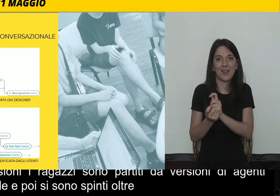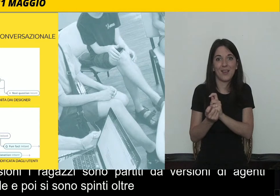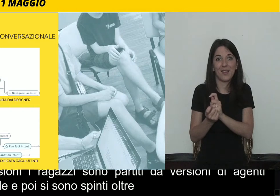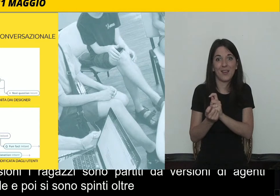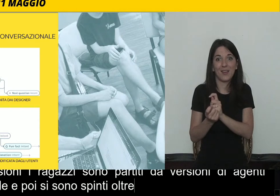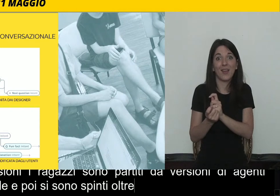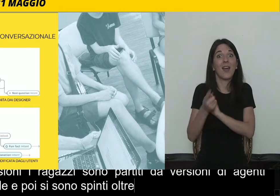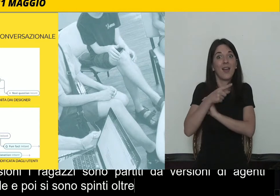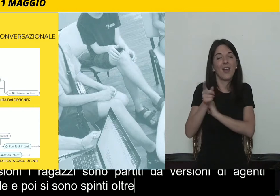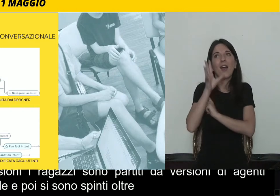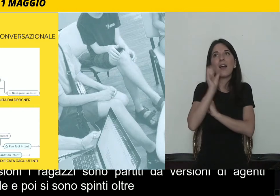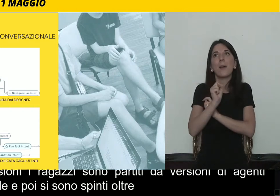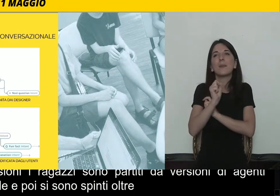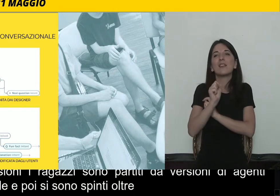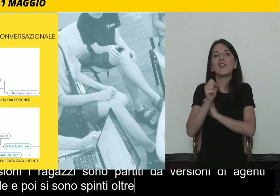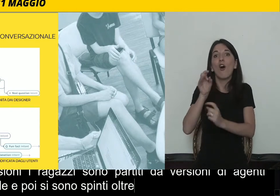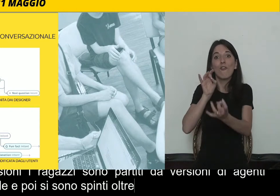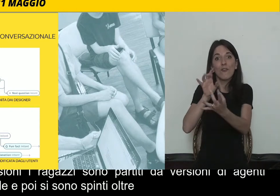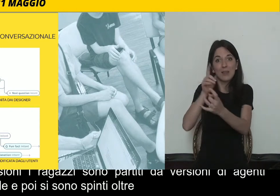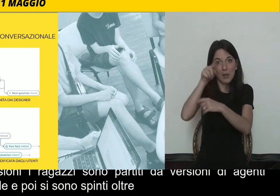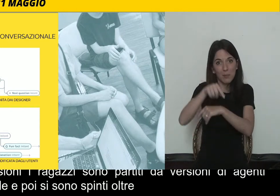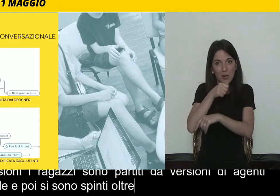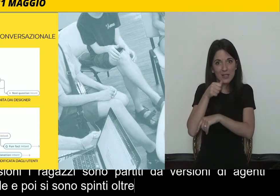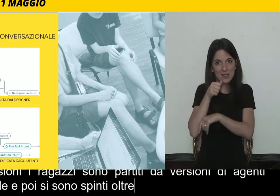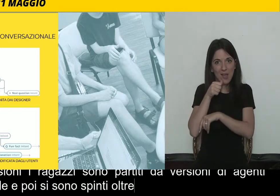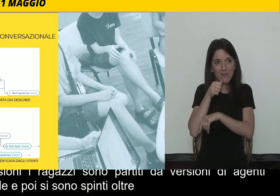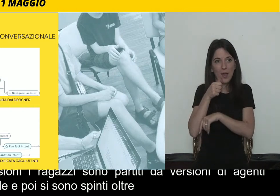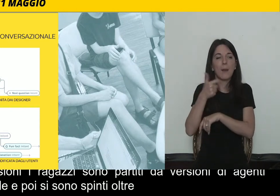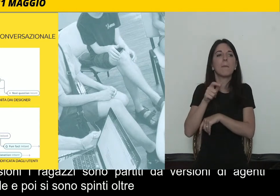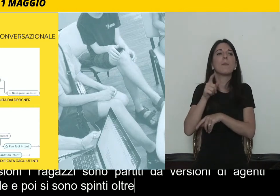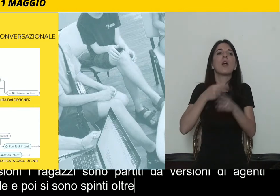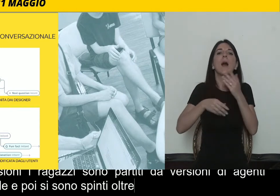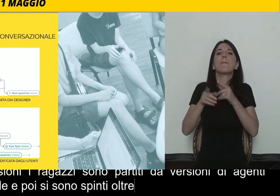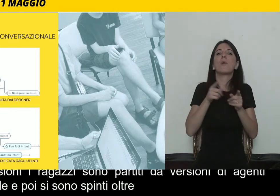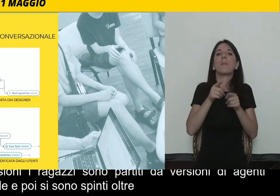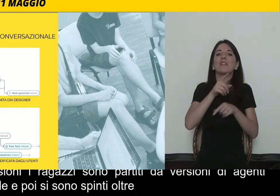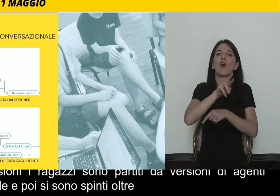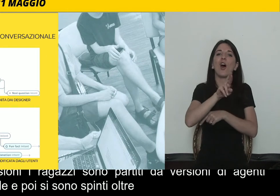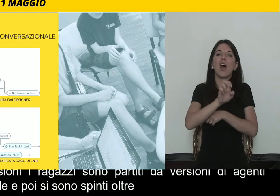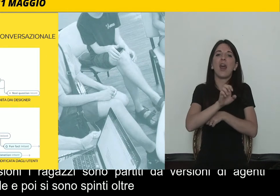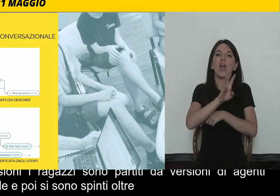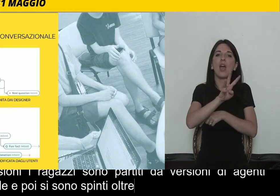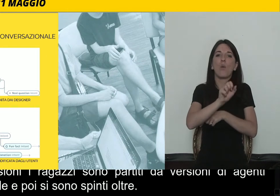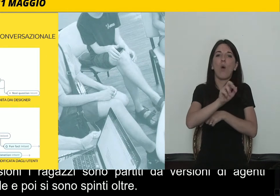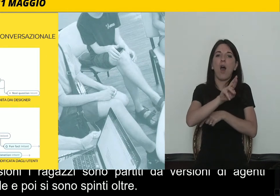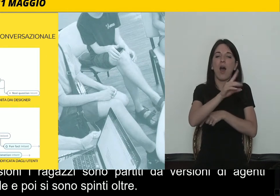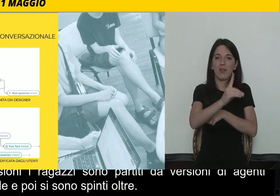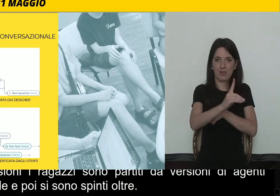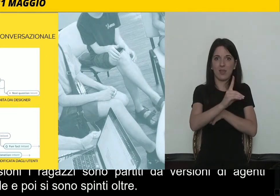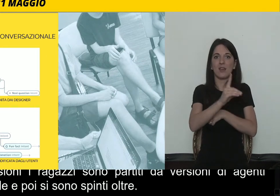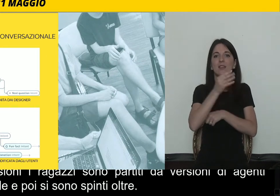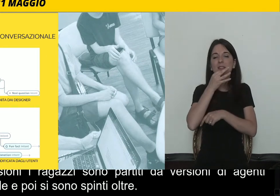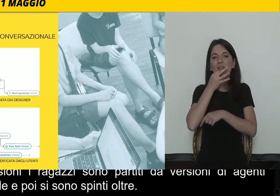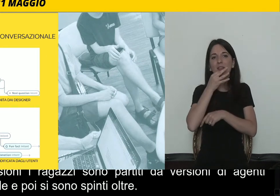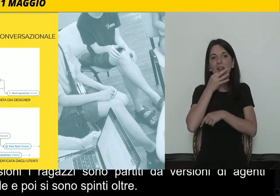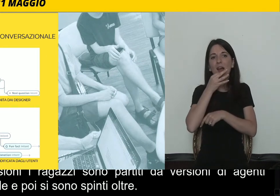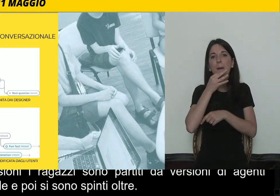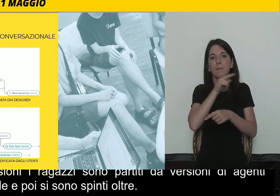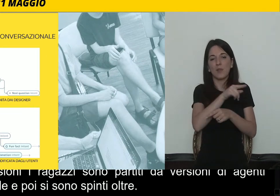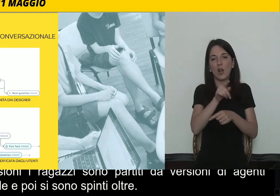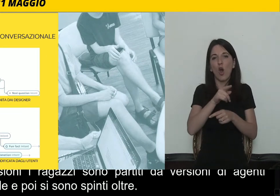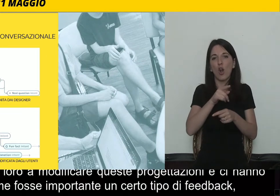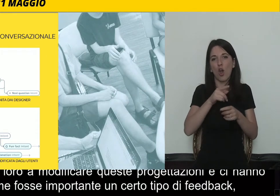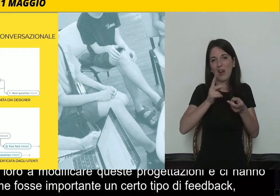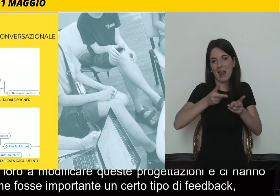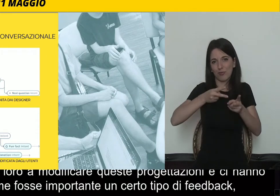fosse importante un certo tipo di feedback, sia per il reward nel momento in cui le risposte che gli utenti, che loro fornivano al chatbot